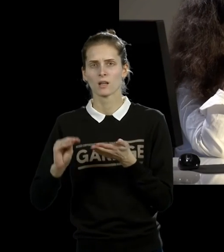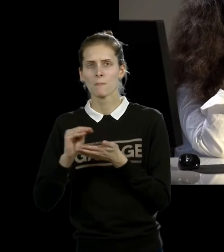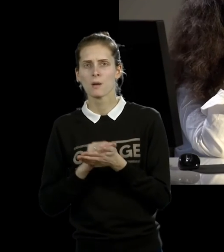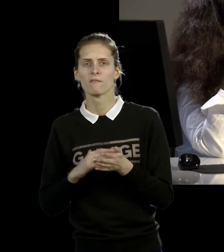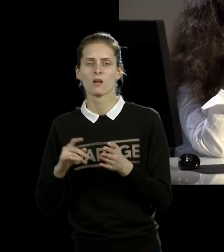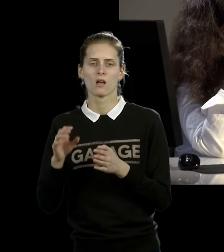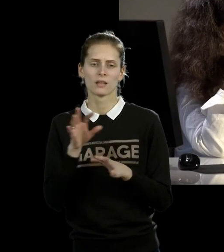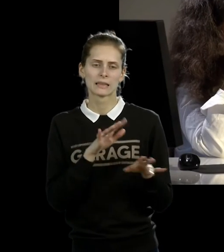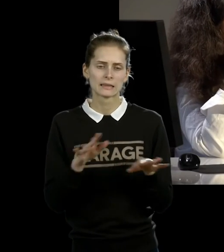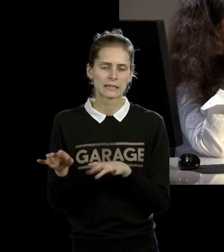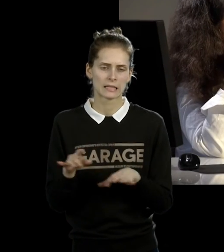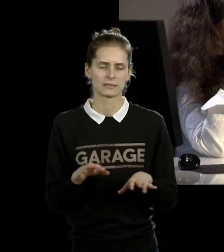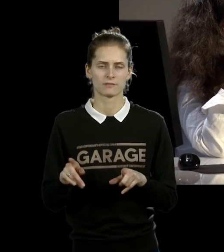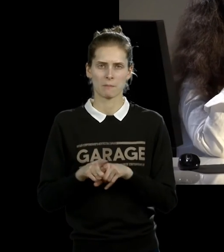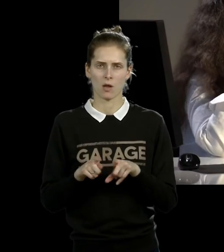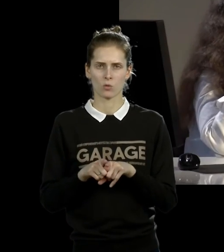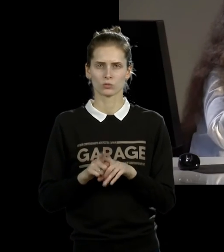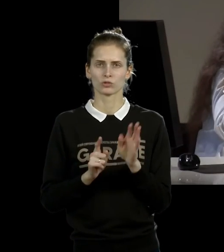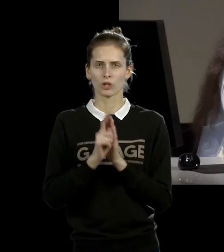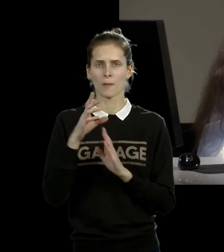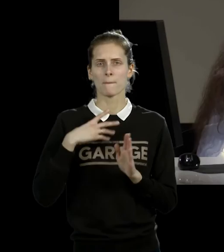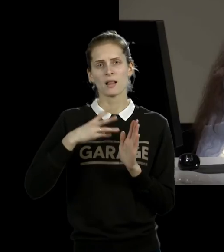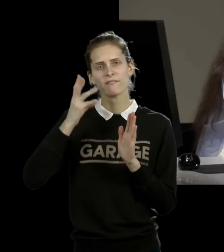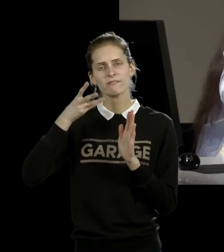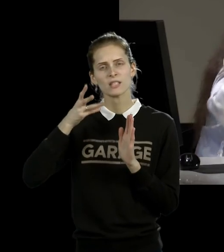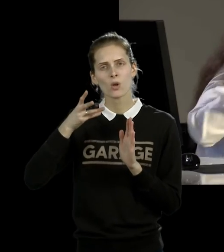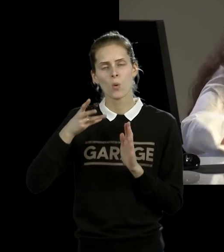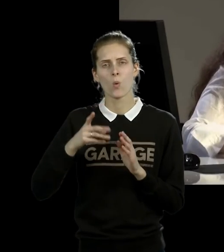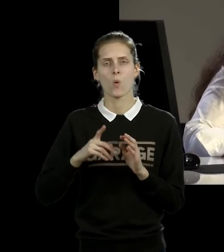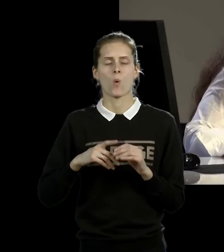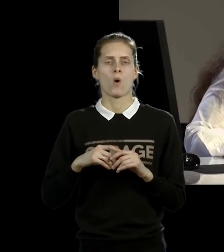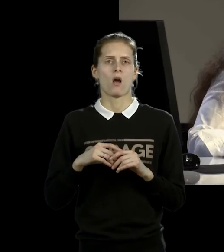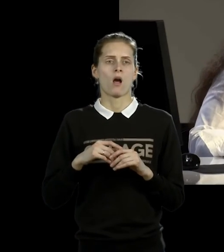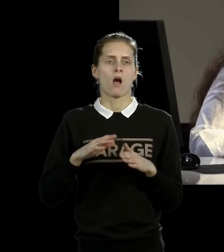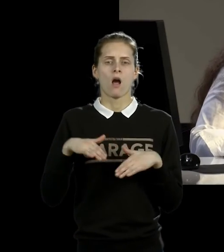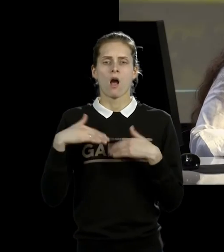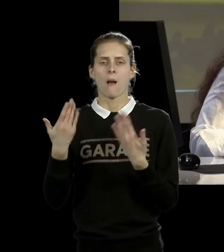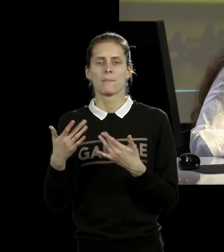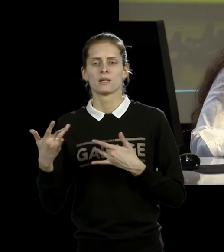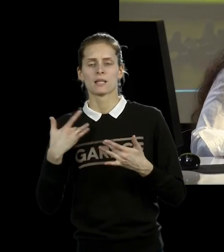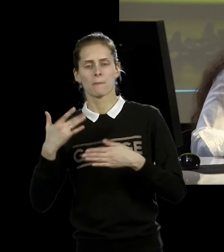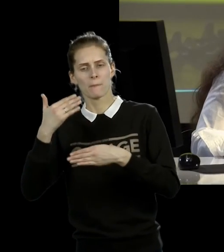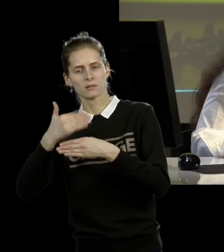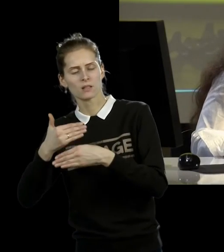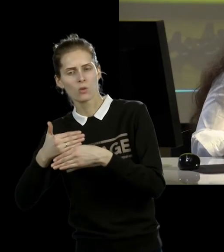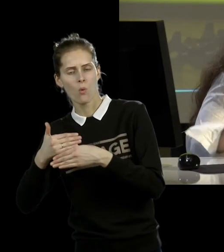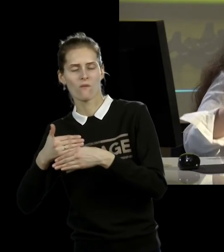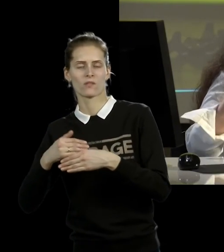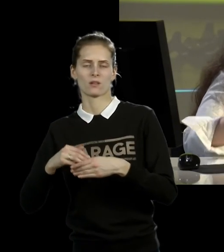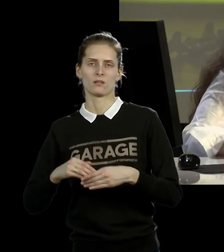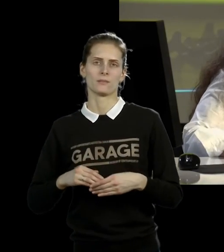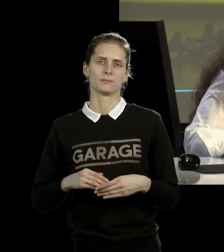действие. Сначала было видео, потом была театральная постановка, потом целый цикл театральных постановок,